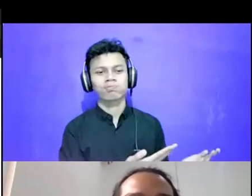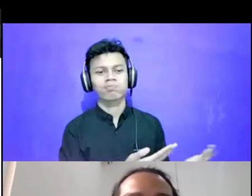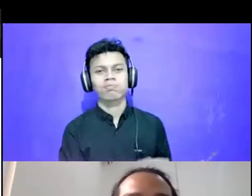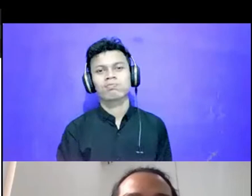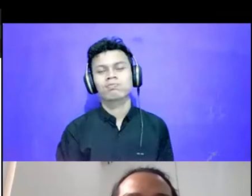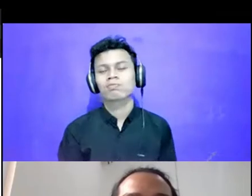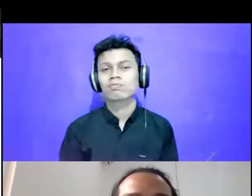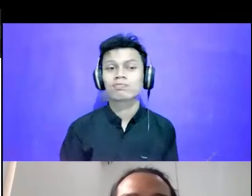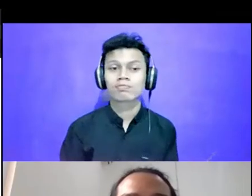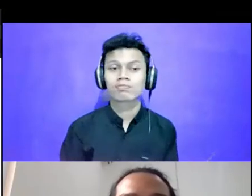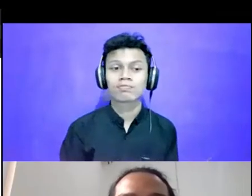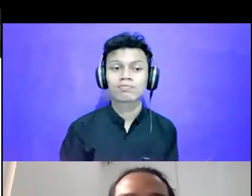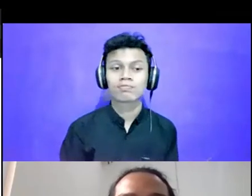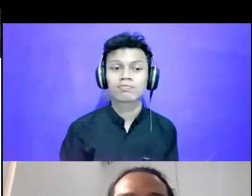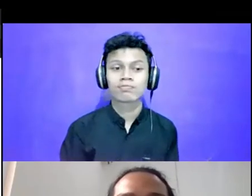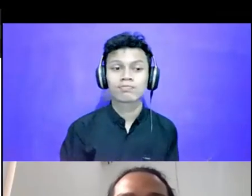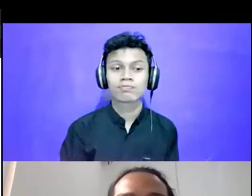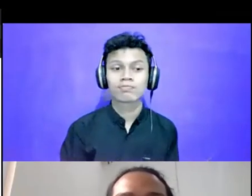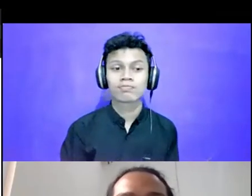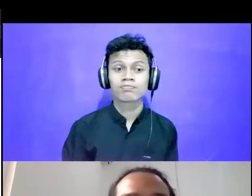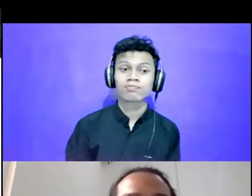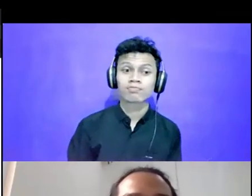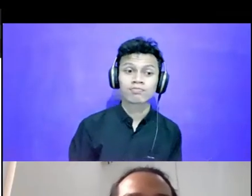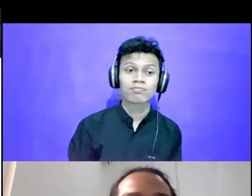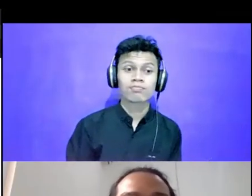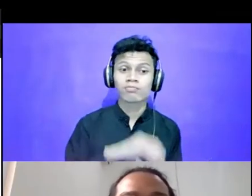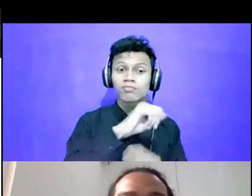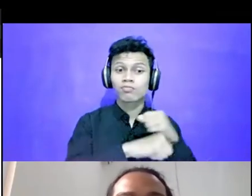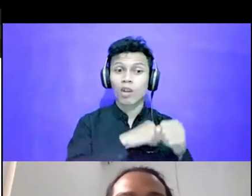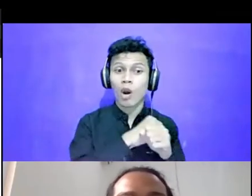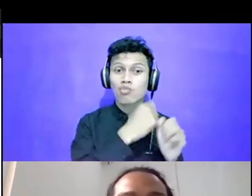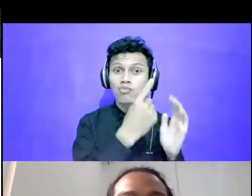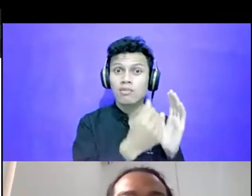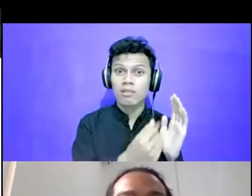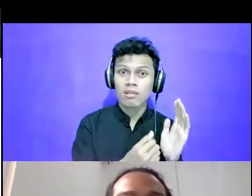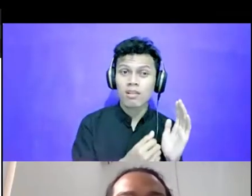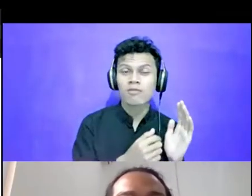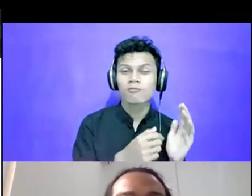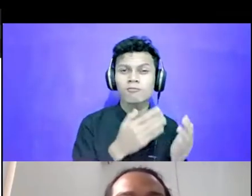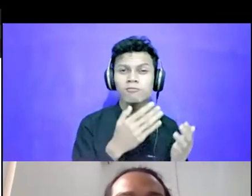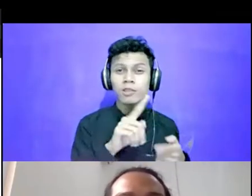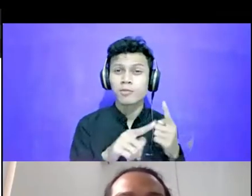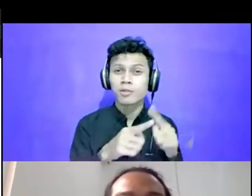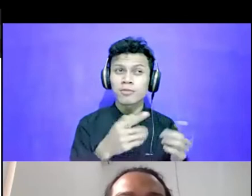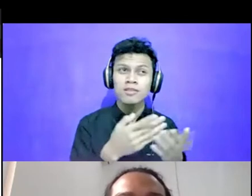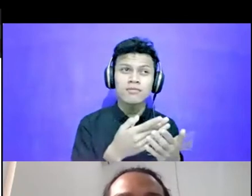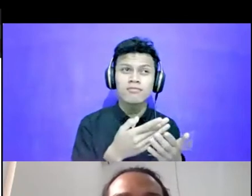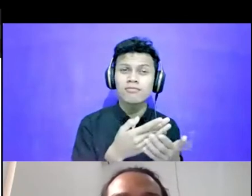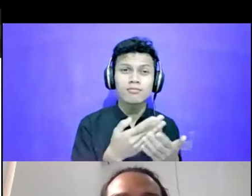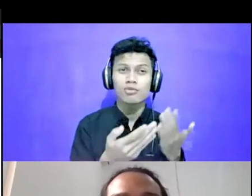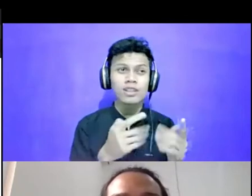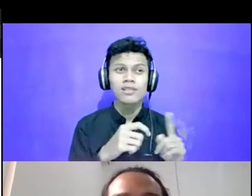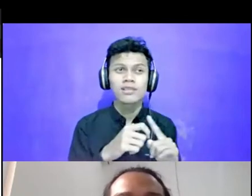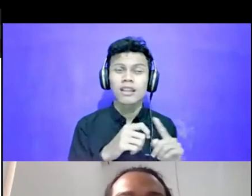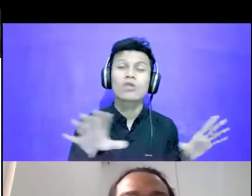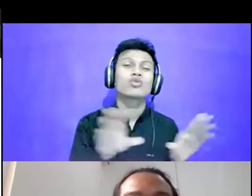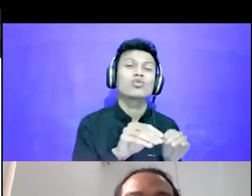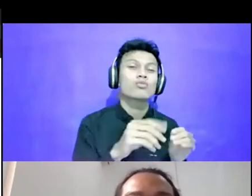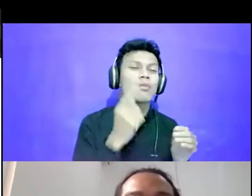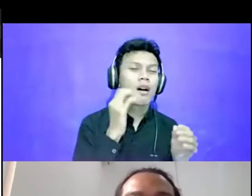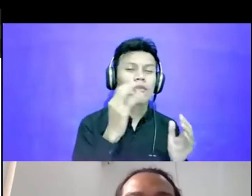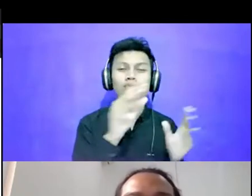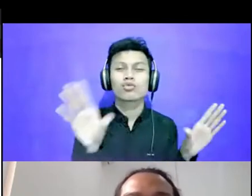Pagu Anggarannya Teman-teman Bisa Cek Mau Lihat Yang Paling Kecil Atau Yang Paling Gede